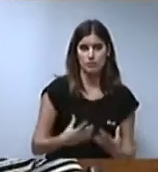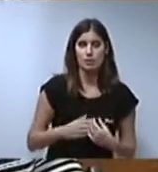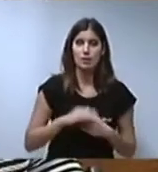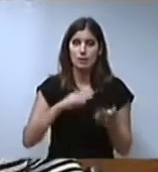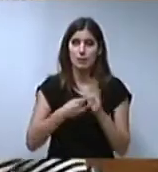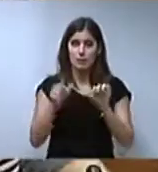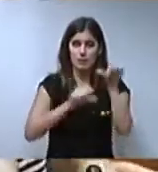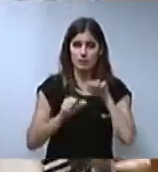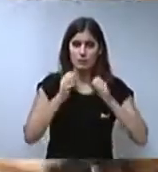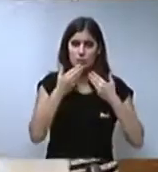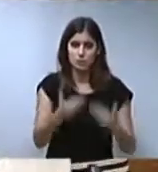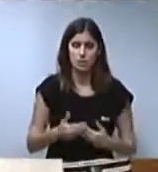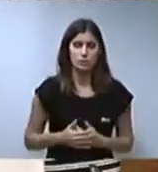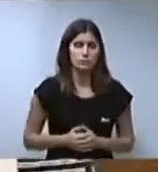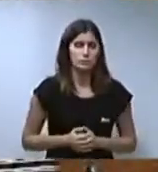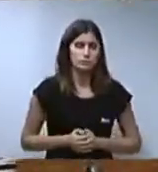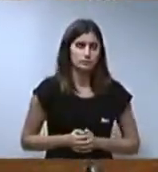plans de retorn. Moltes gràcies.